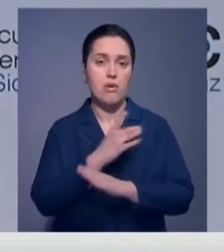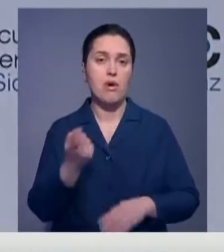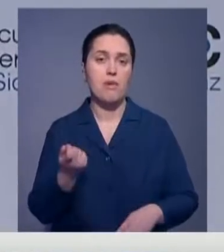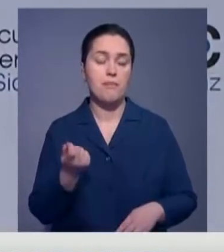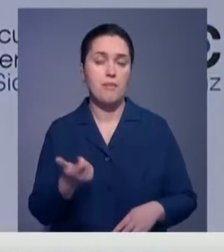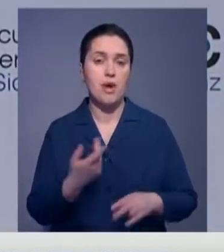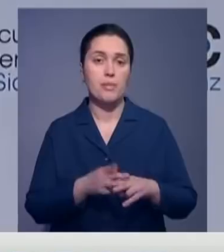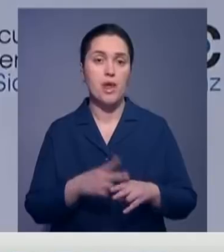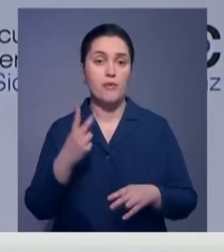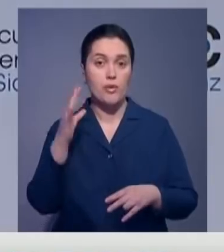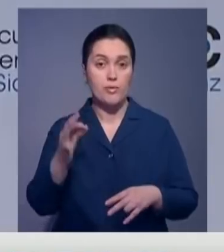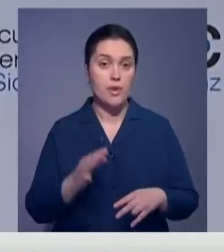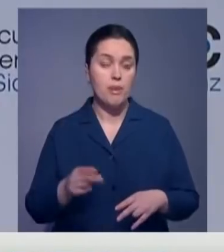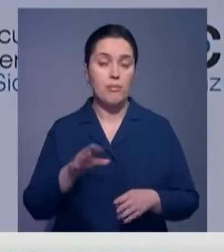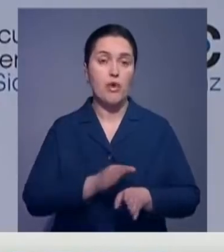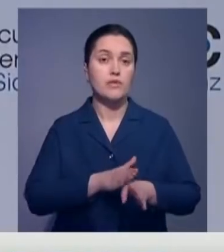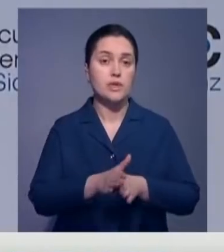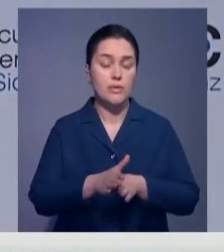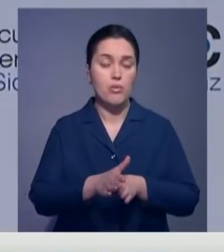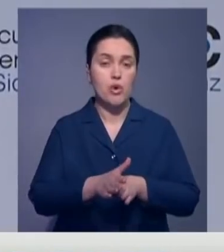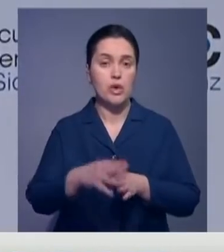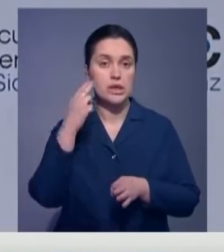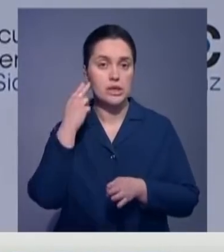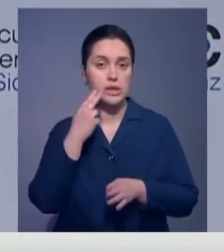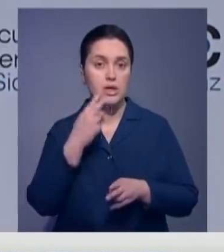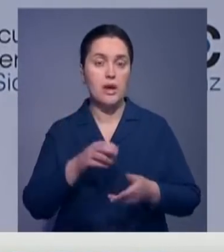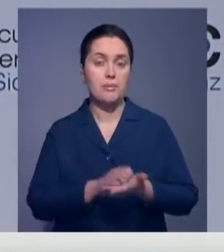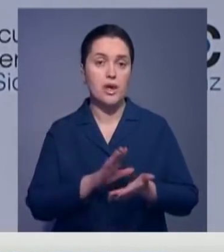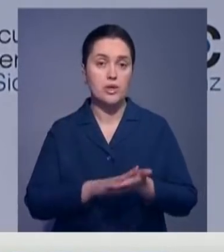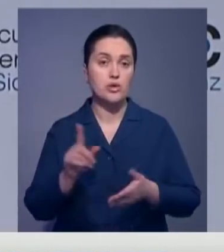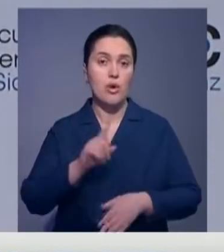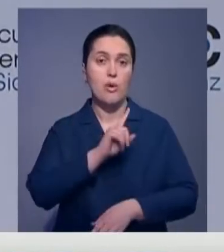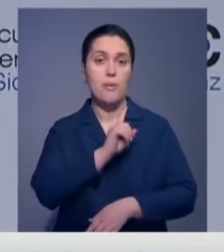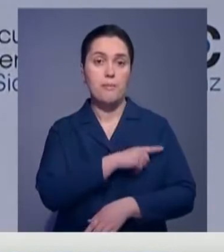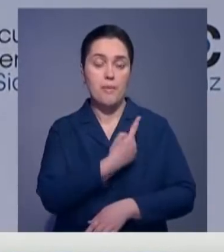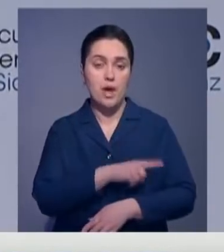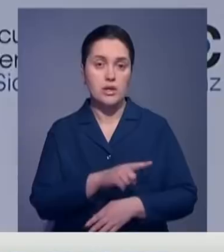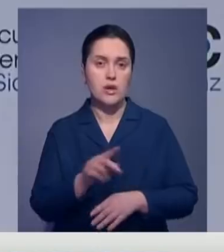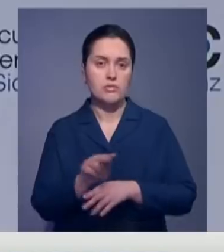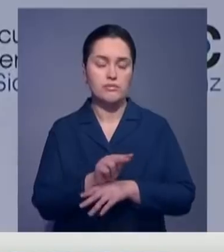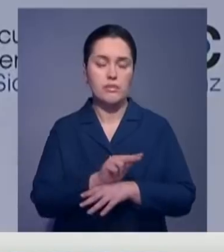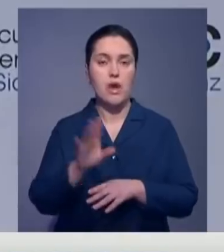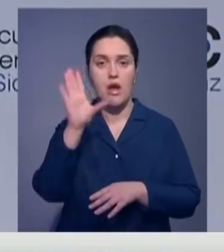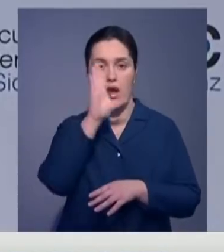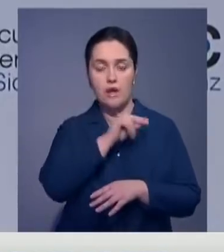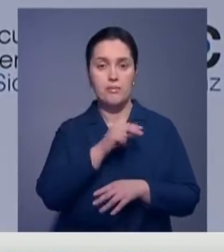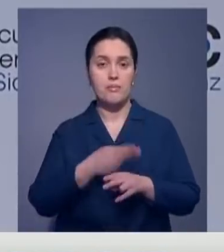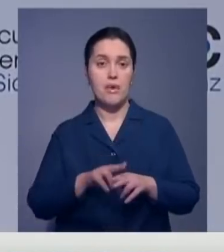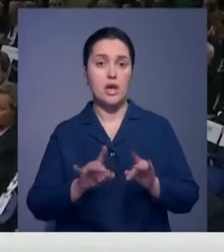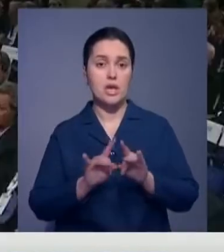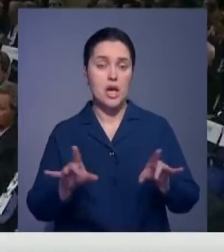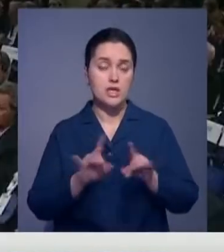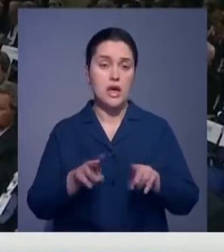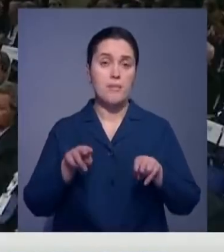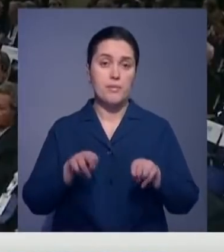уровне 2% по всей стране. Это показатель того, что болезнь в значительной степени излечима. Как и сказал президент Си